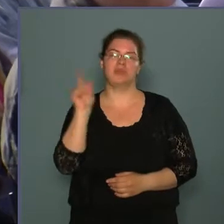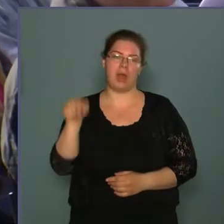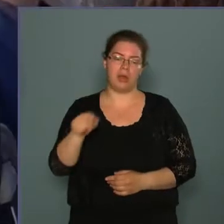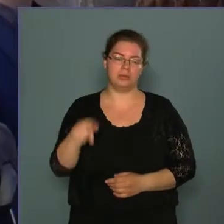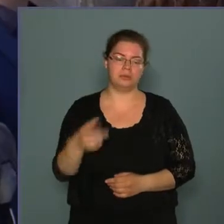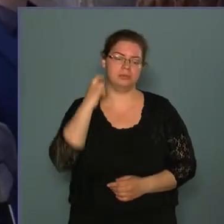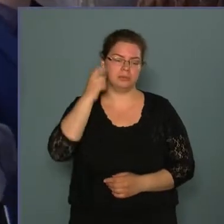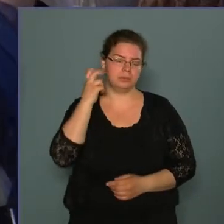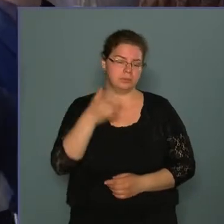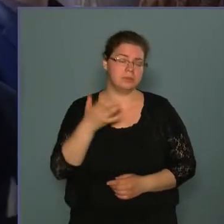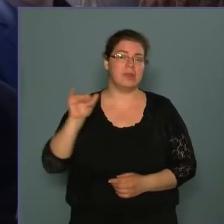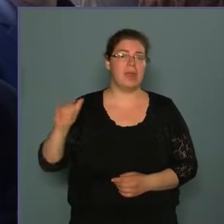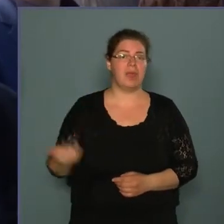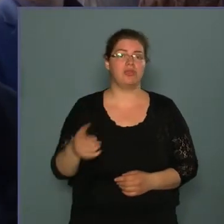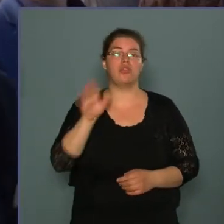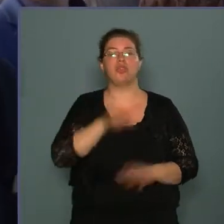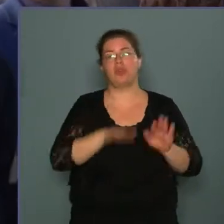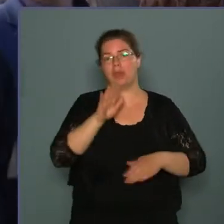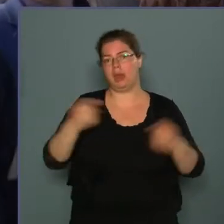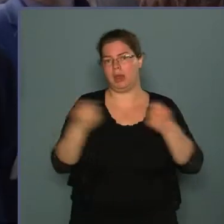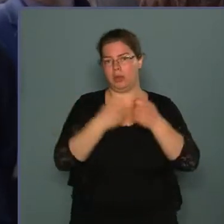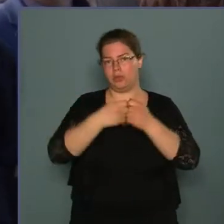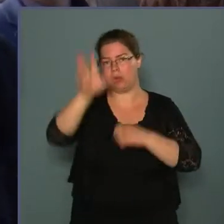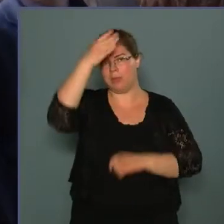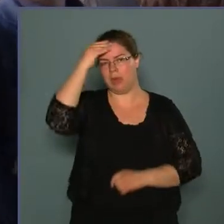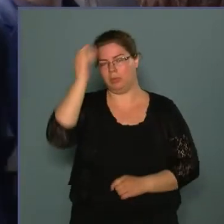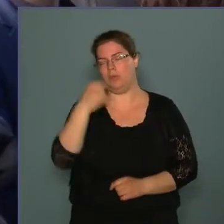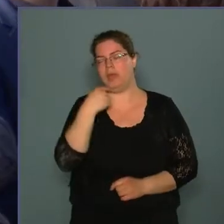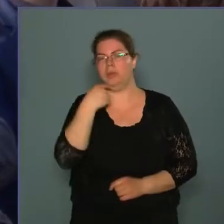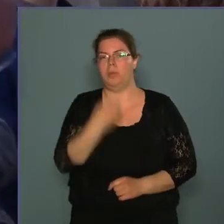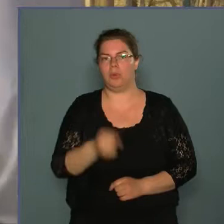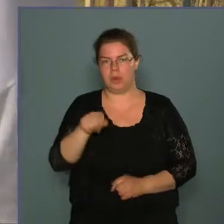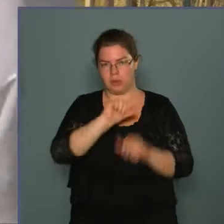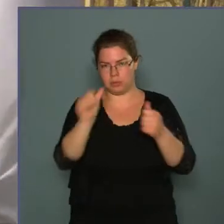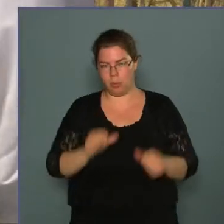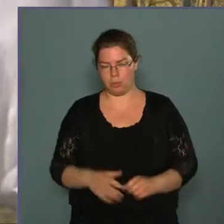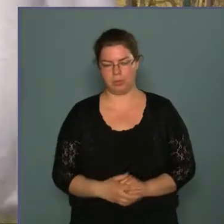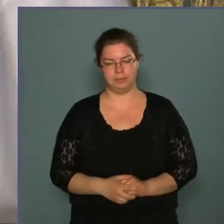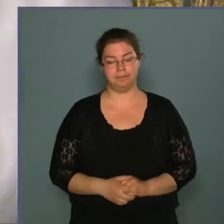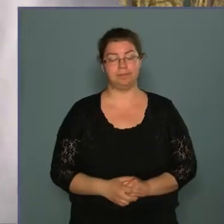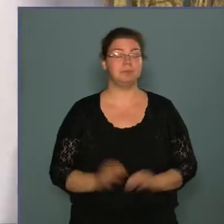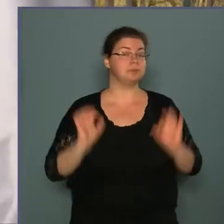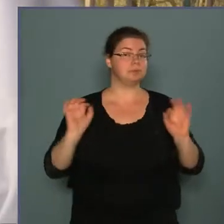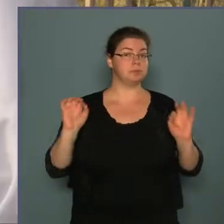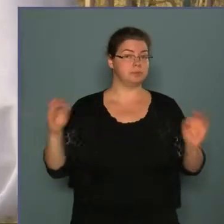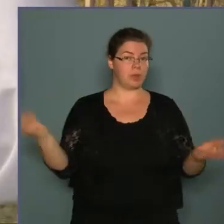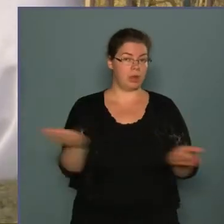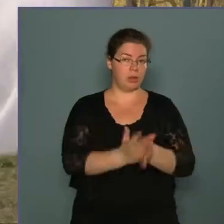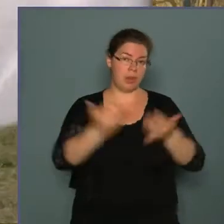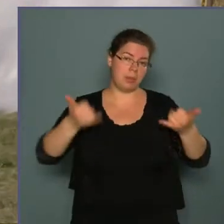Pesterzsébetiek és Soroksáriak közös emlékműveként említette a szobrot. Nagyszerű alkalom ez a mai.